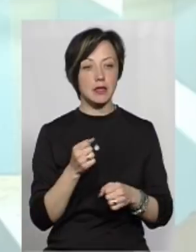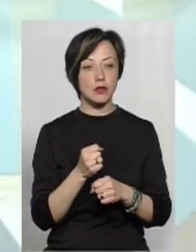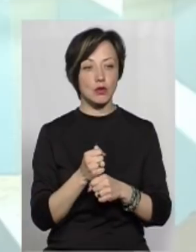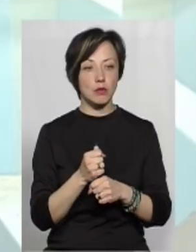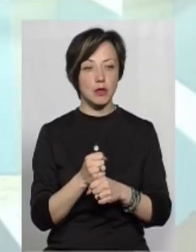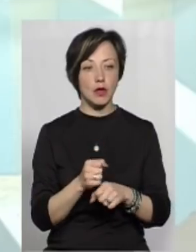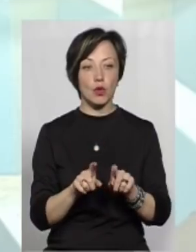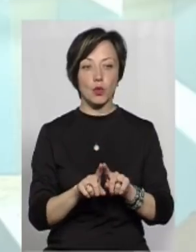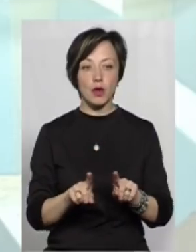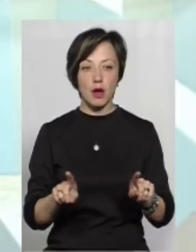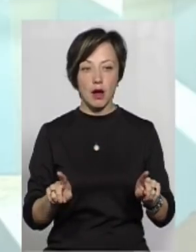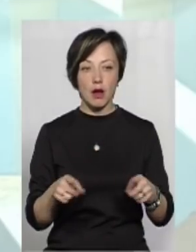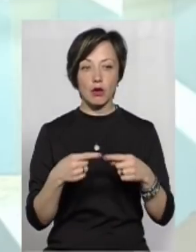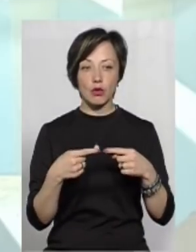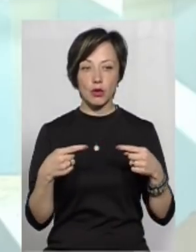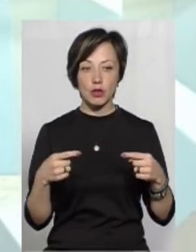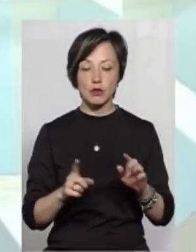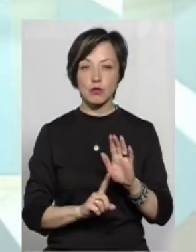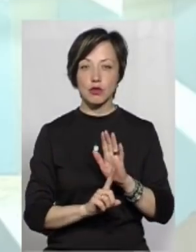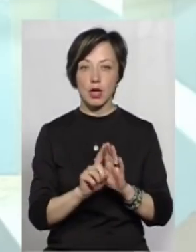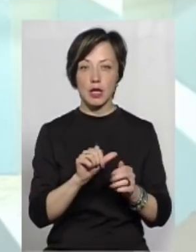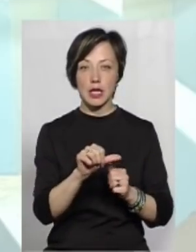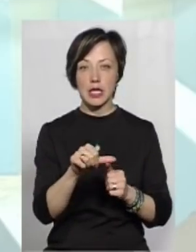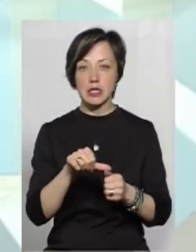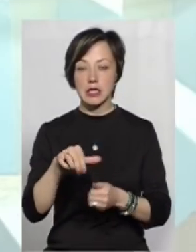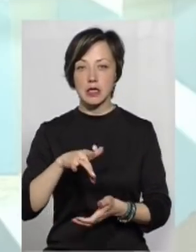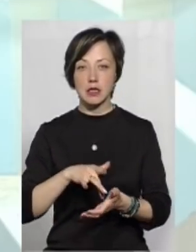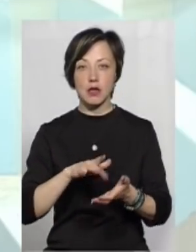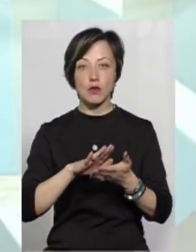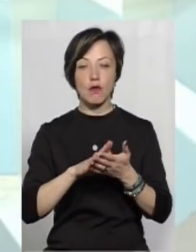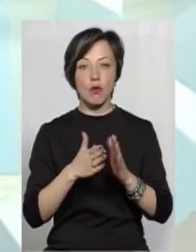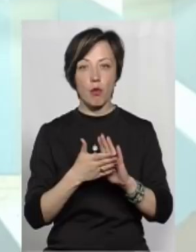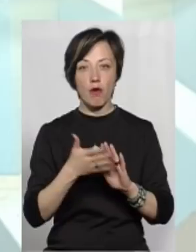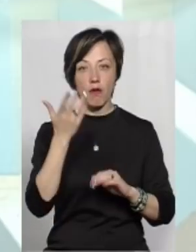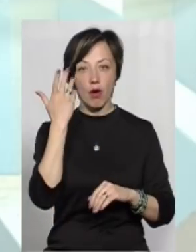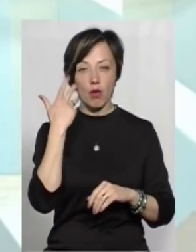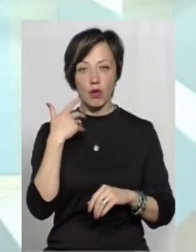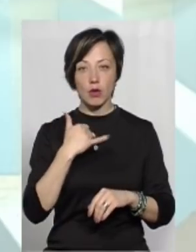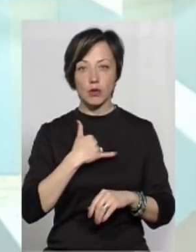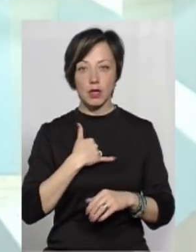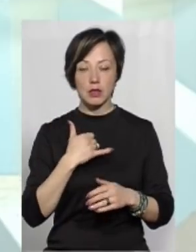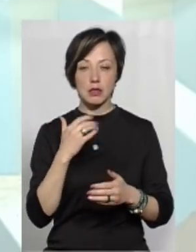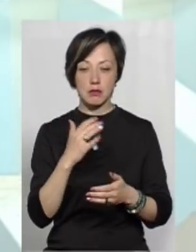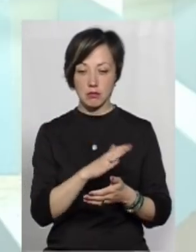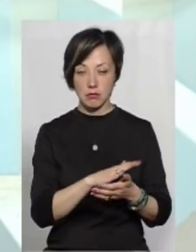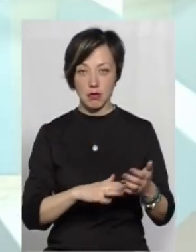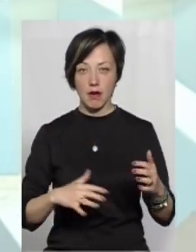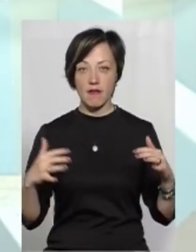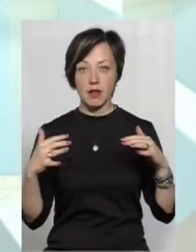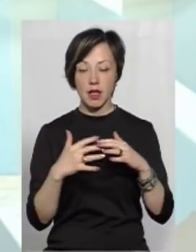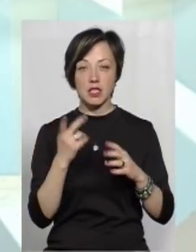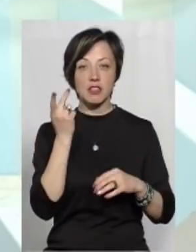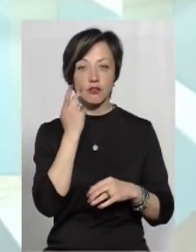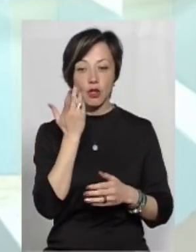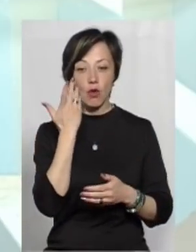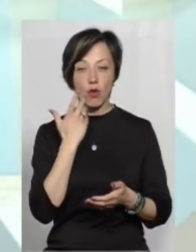унікальну річ. Ми почали децентралізацію в умовах, коли в нас йде війна. Завжди,